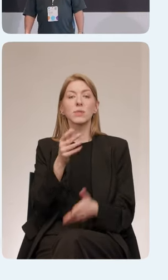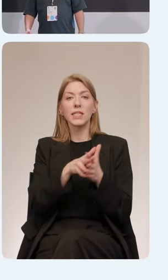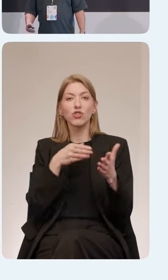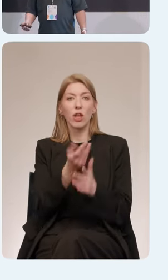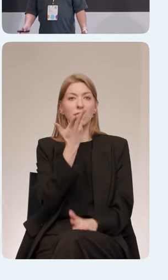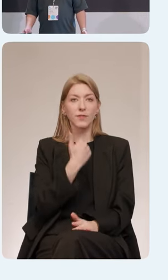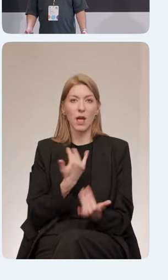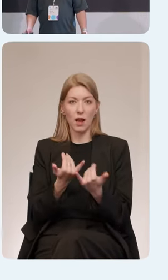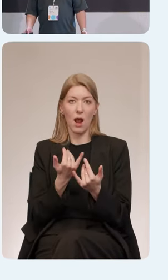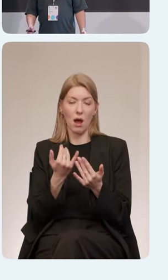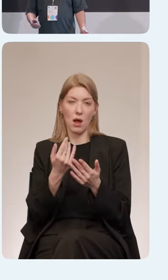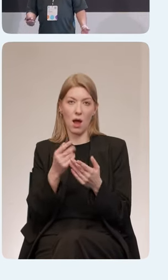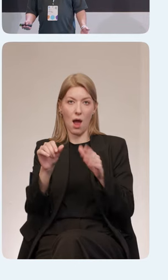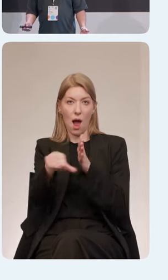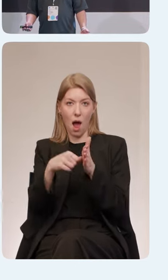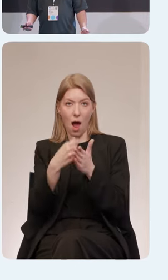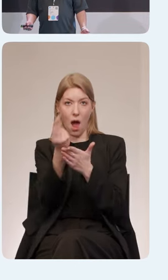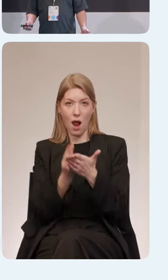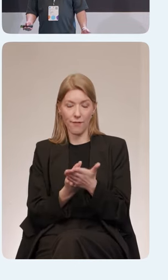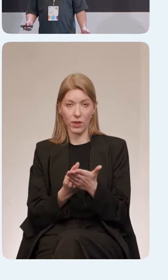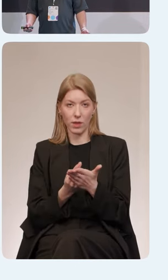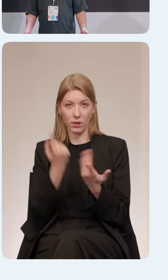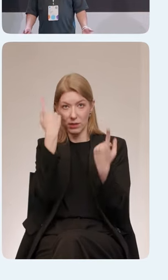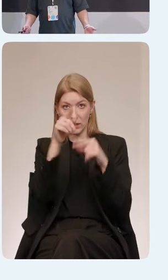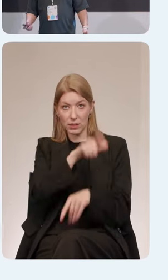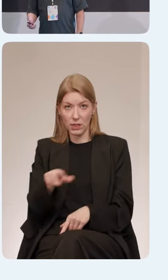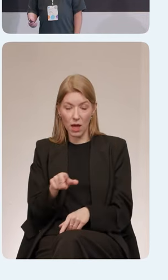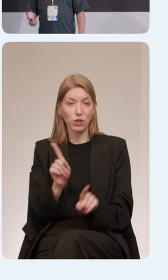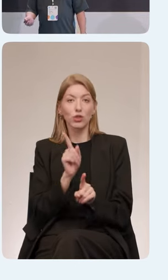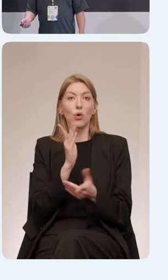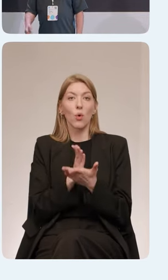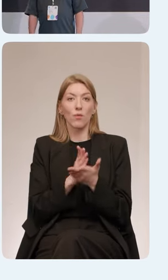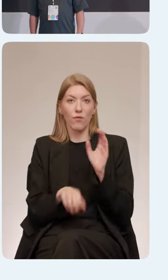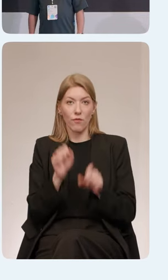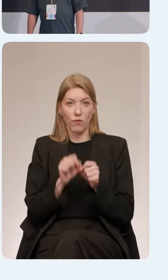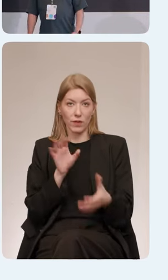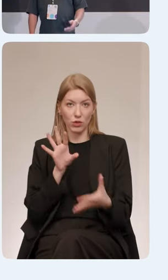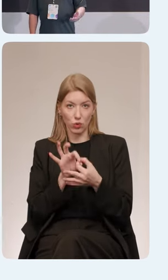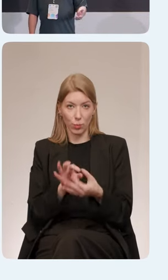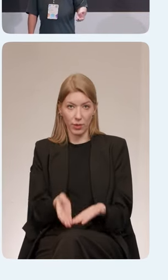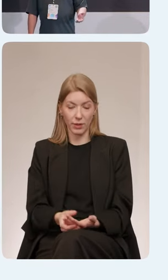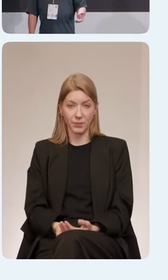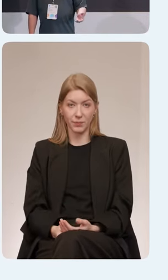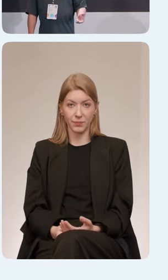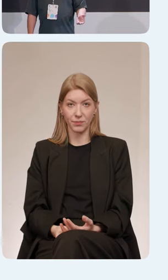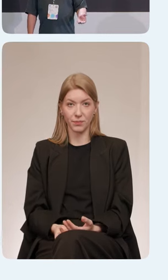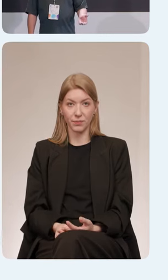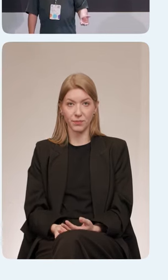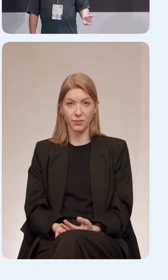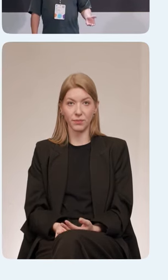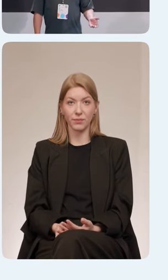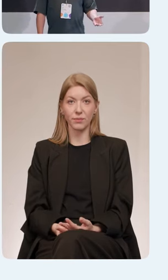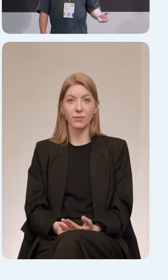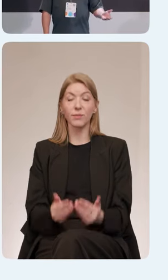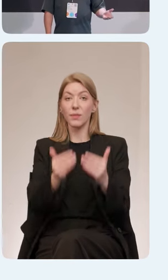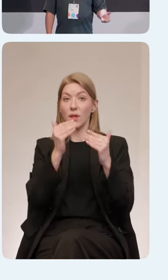-системе, то все будет нормально и ваши интерфейсы будут доступными. Вот, коротко. Следующий момент про дизайн-систему –